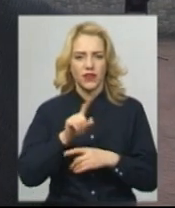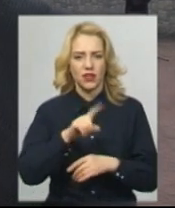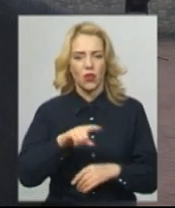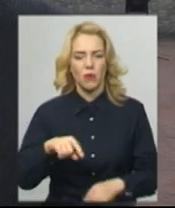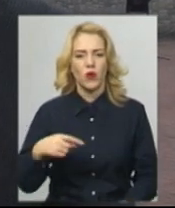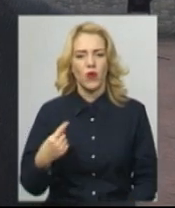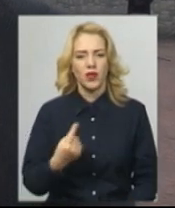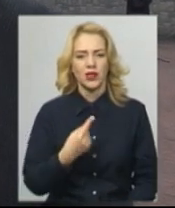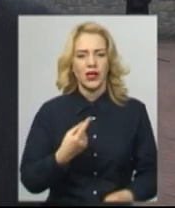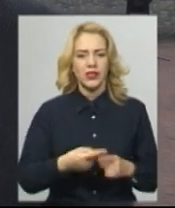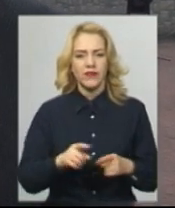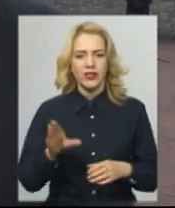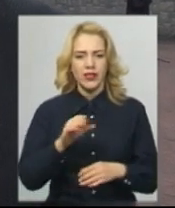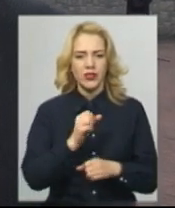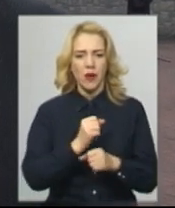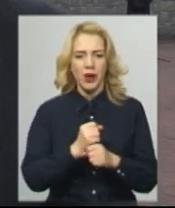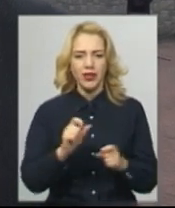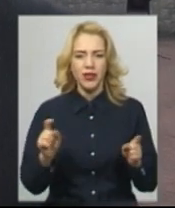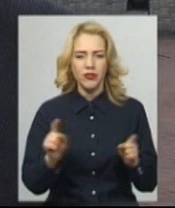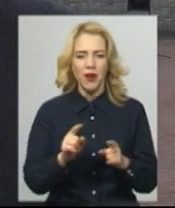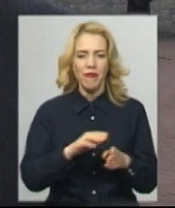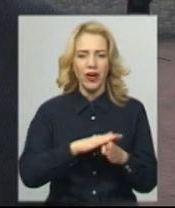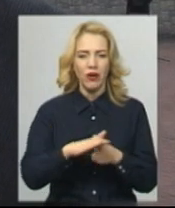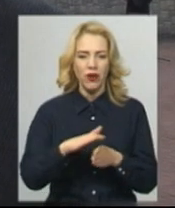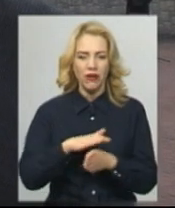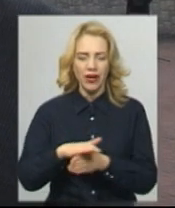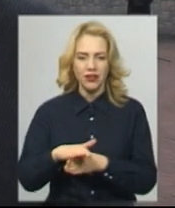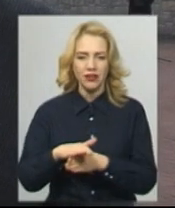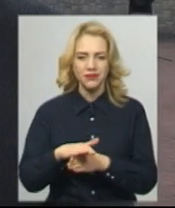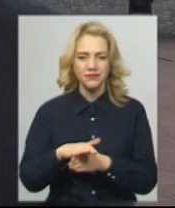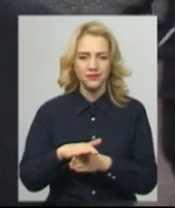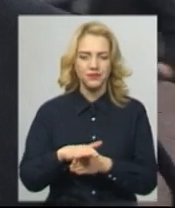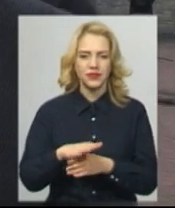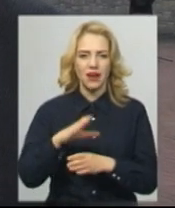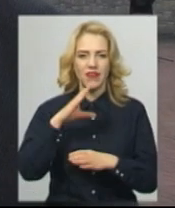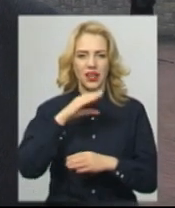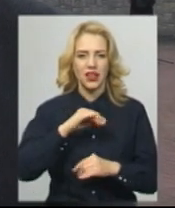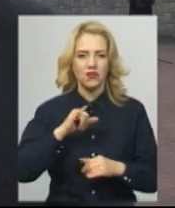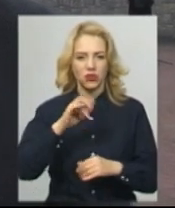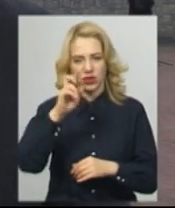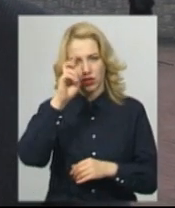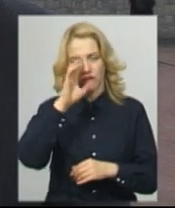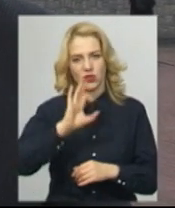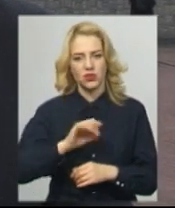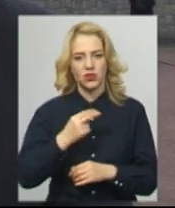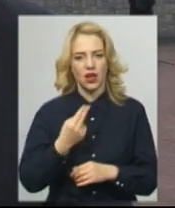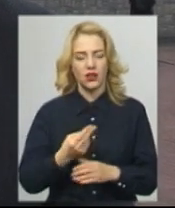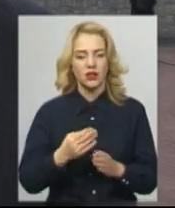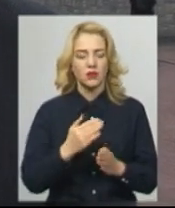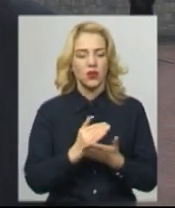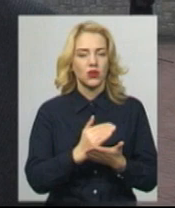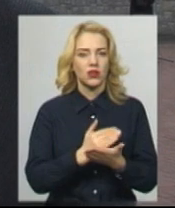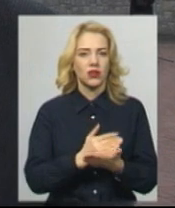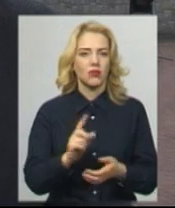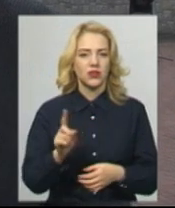один – це все зробити, щоб виконувати ефективно і державні соціальні програми, які